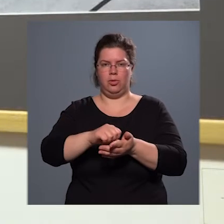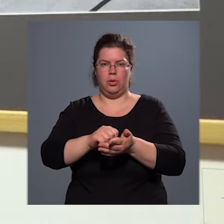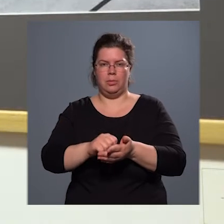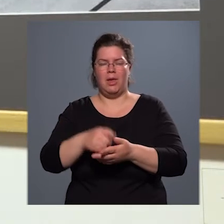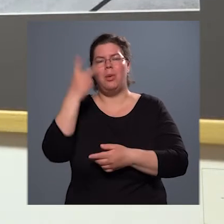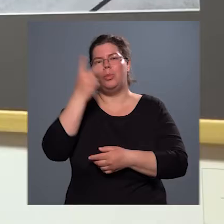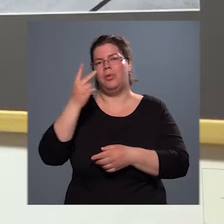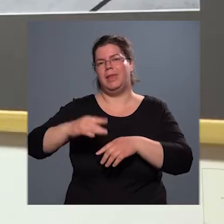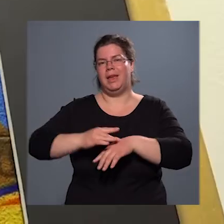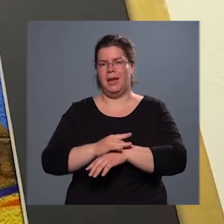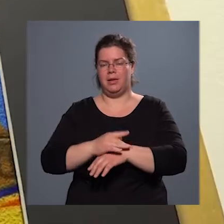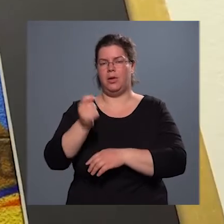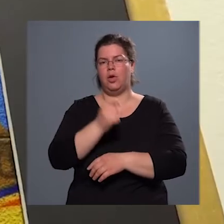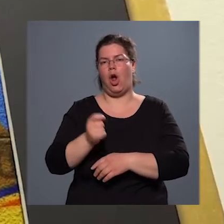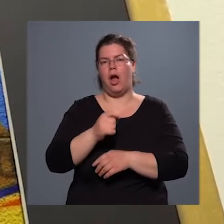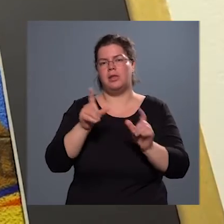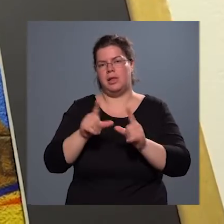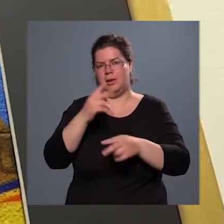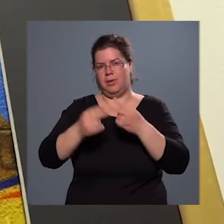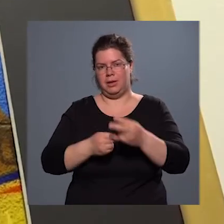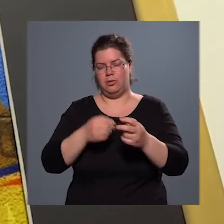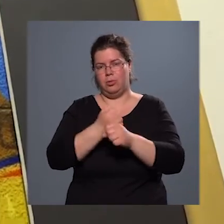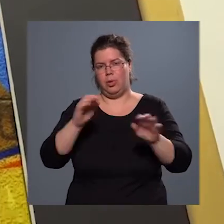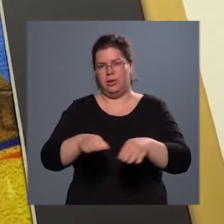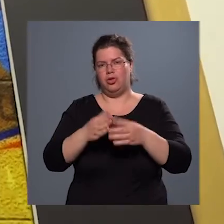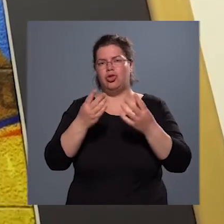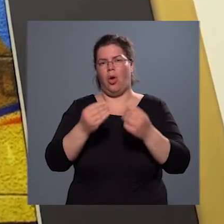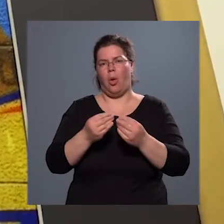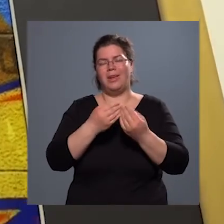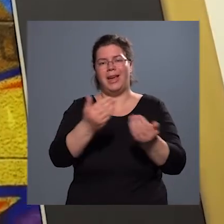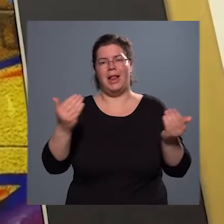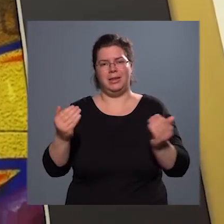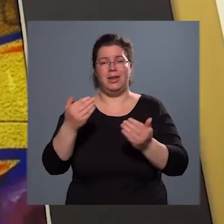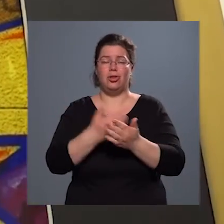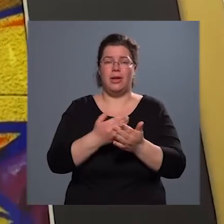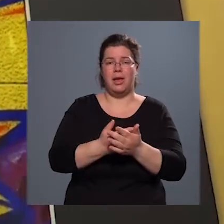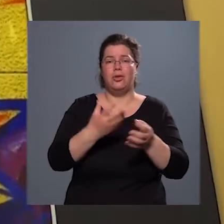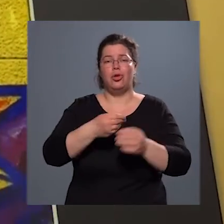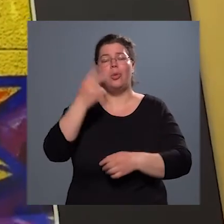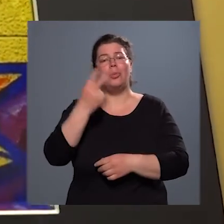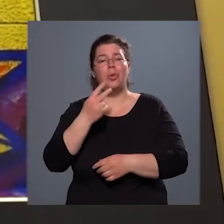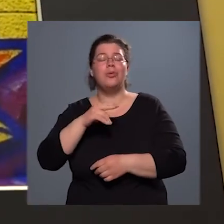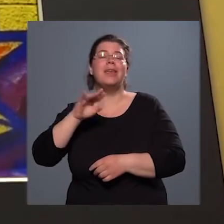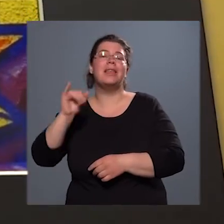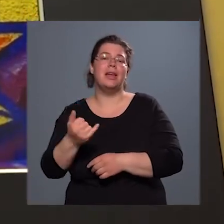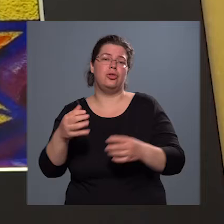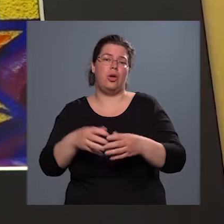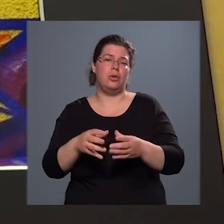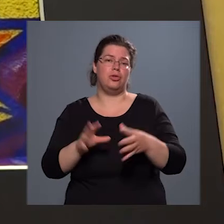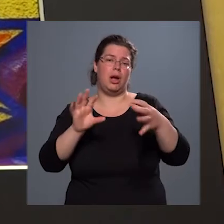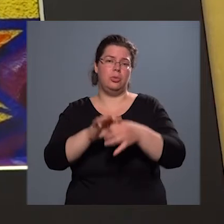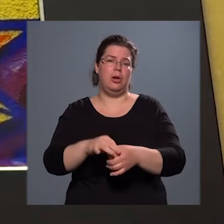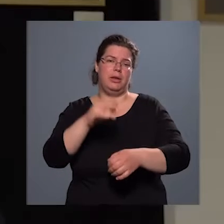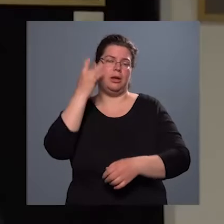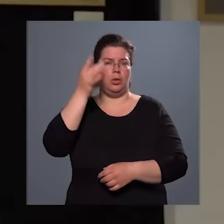végzettségi munkatársaként sok-sok kiállítás gazdája, sok-sok művész és a közönség kapcsolatának gondozója